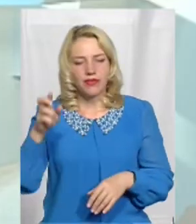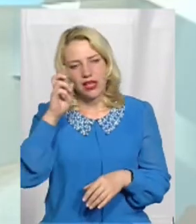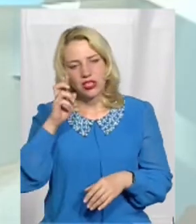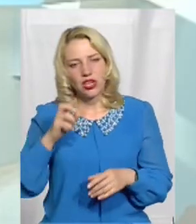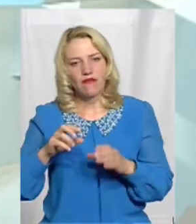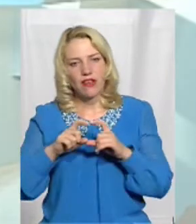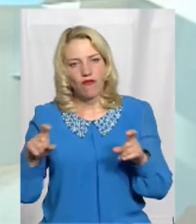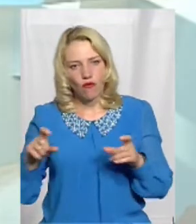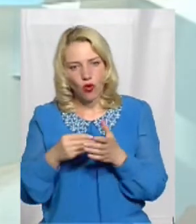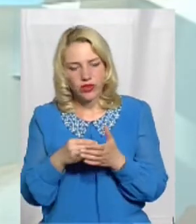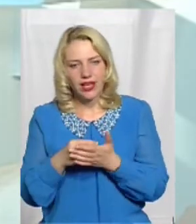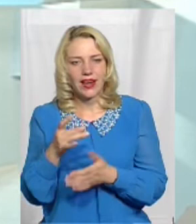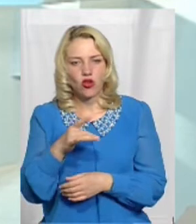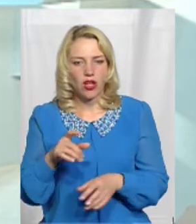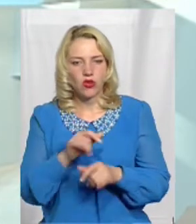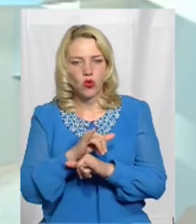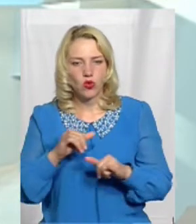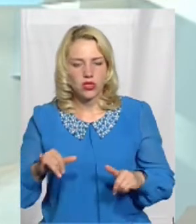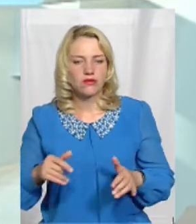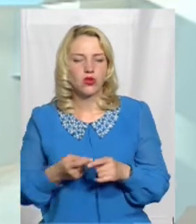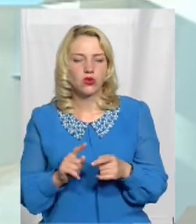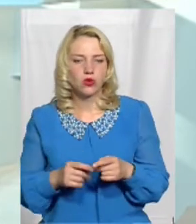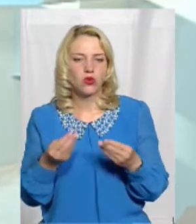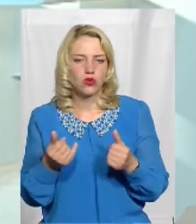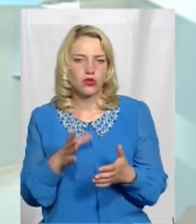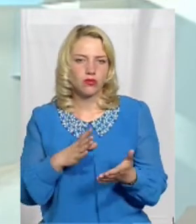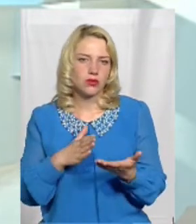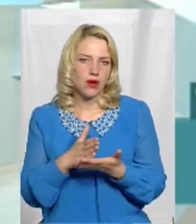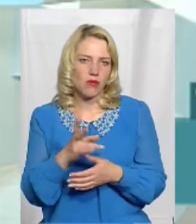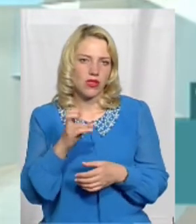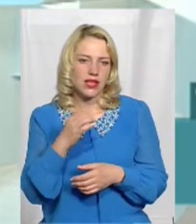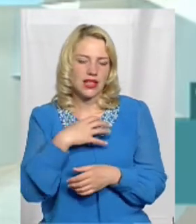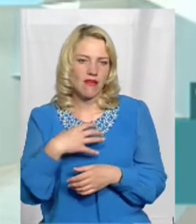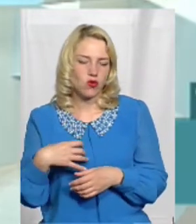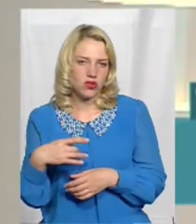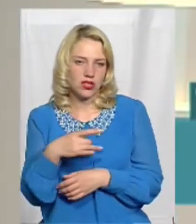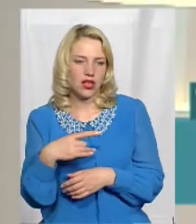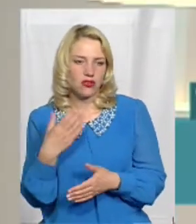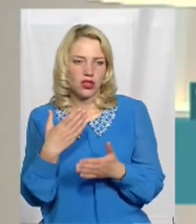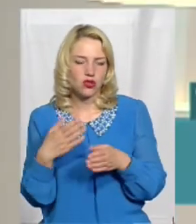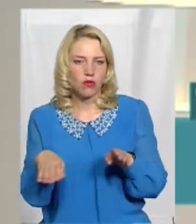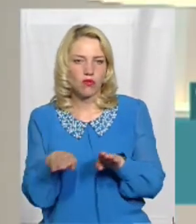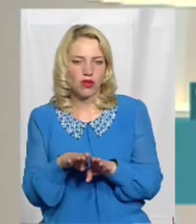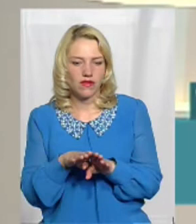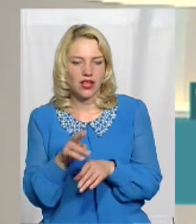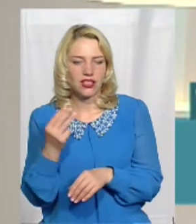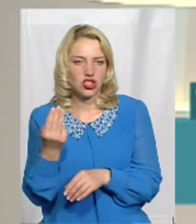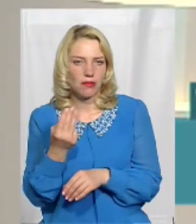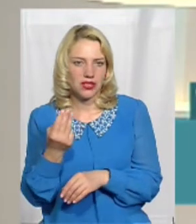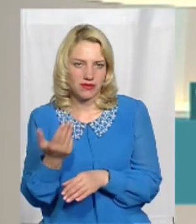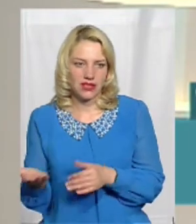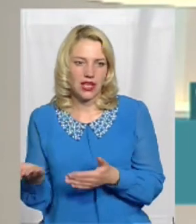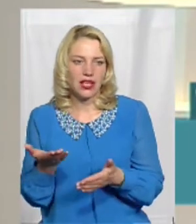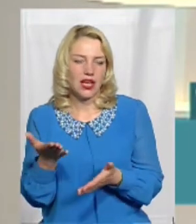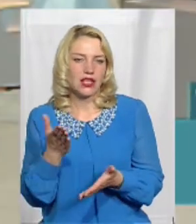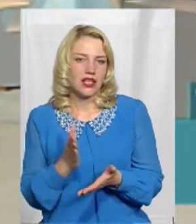розвитку Значна частина коштів спрямовувалась на Славуцький район От якщо порівняти з Шепетівським, як ми чули,